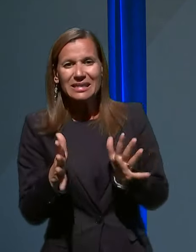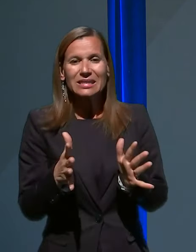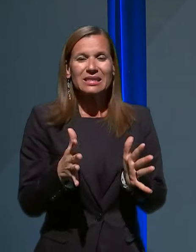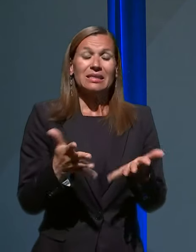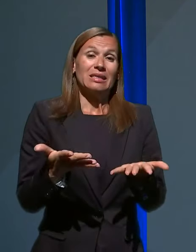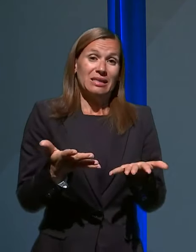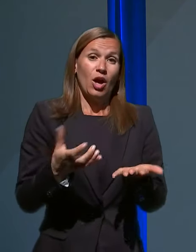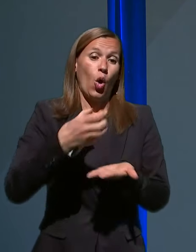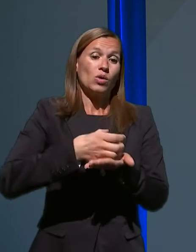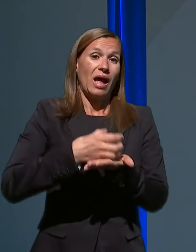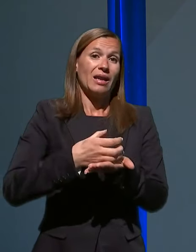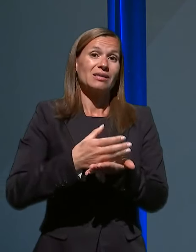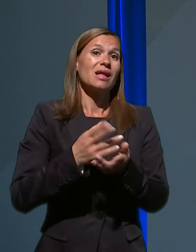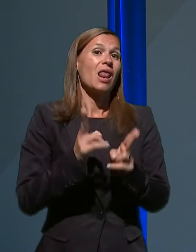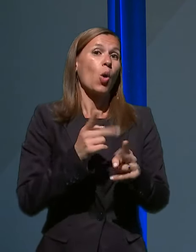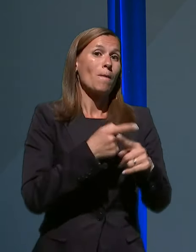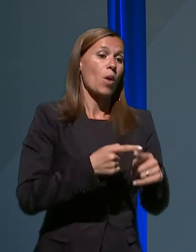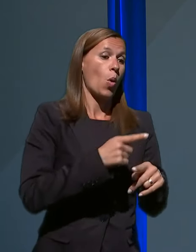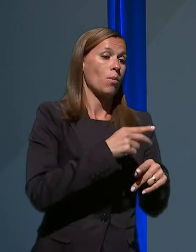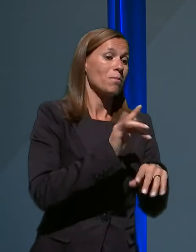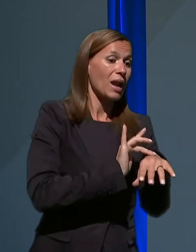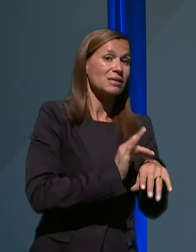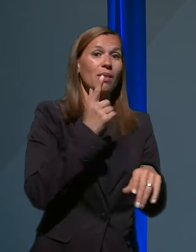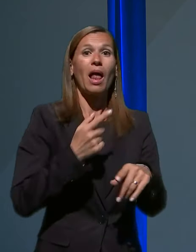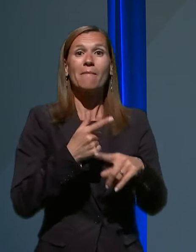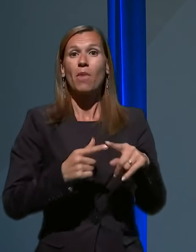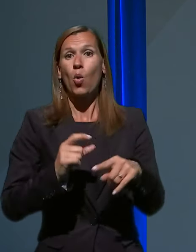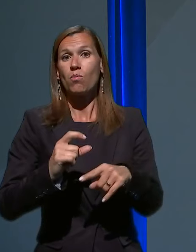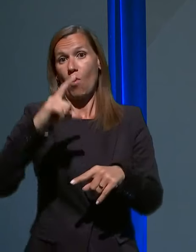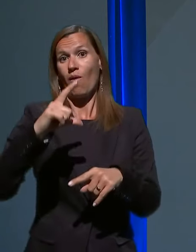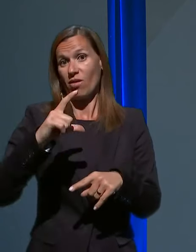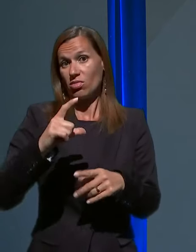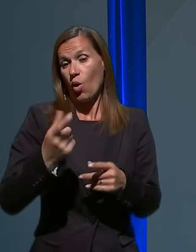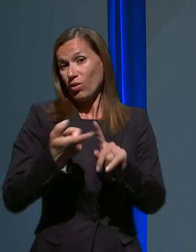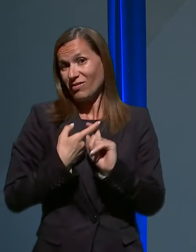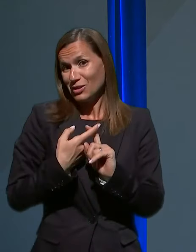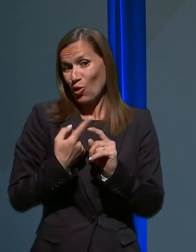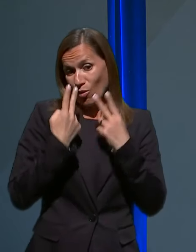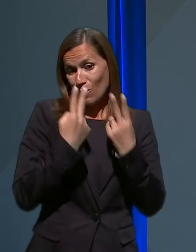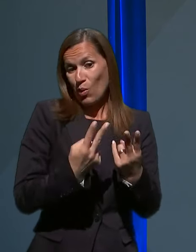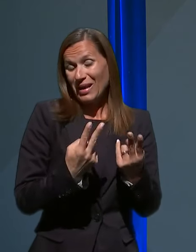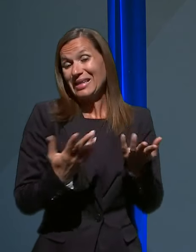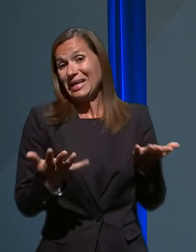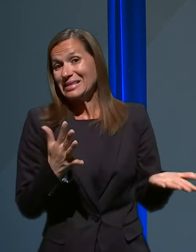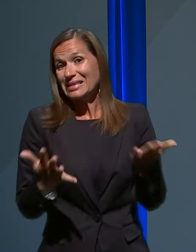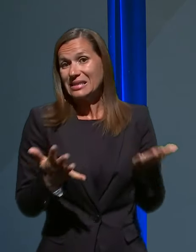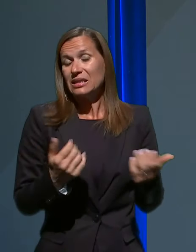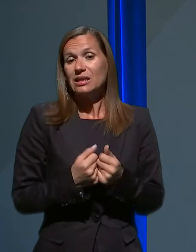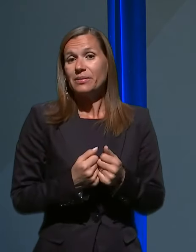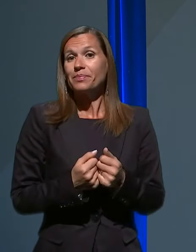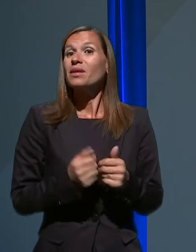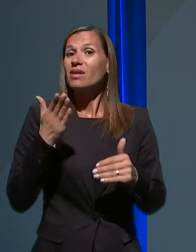pol prazen ali pa na pol polen, odvisno od perspektive. V zadnjem času,